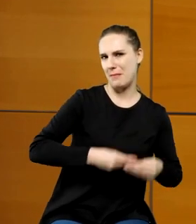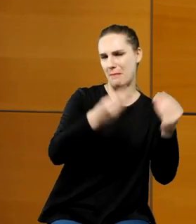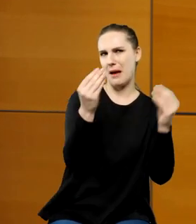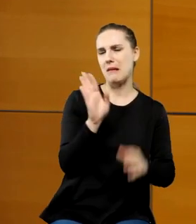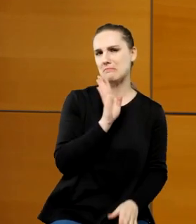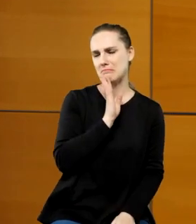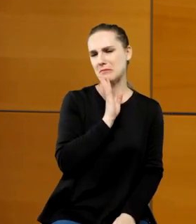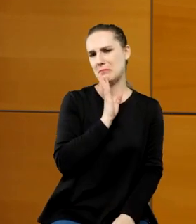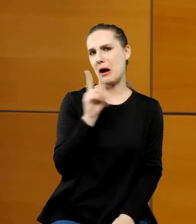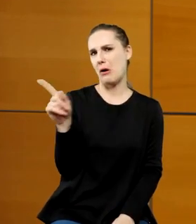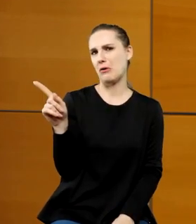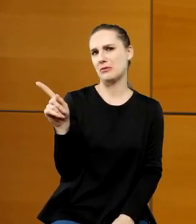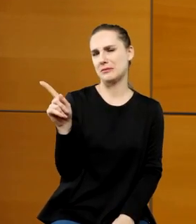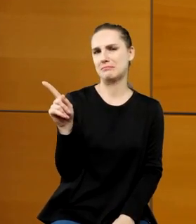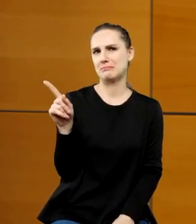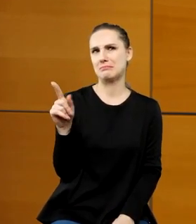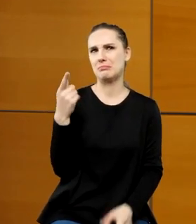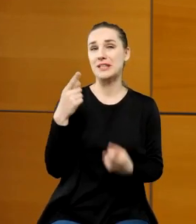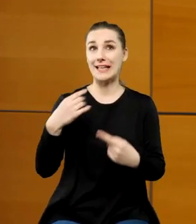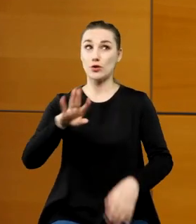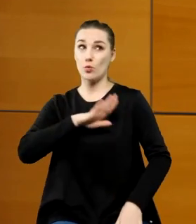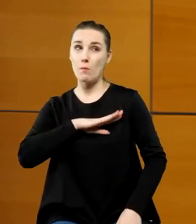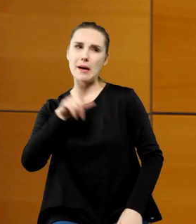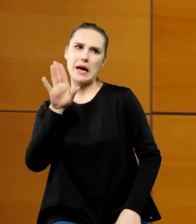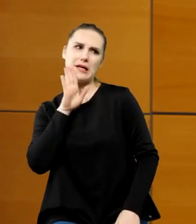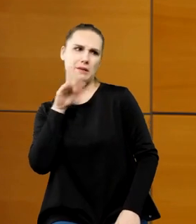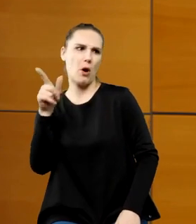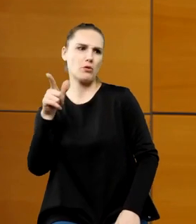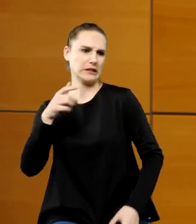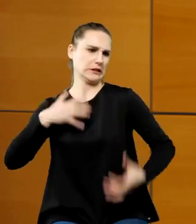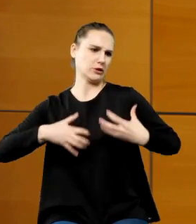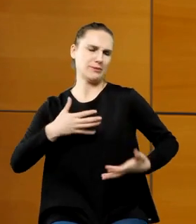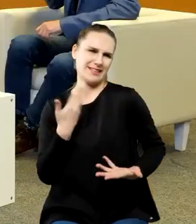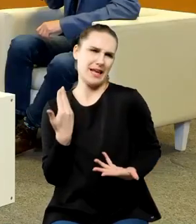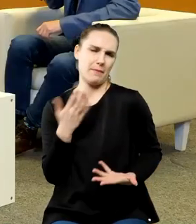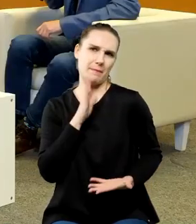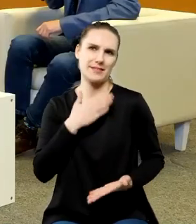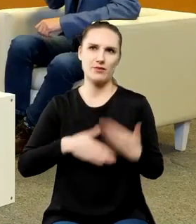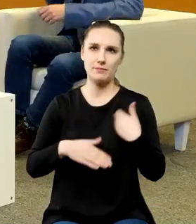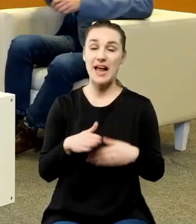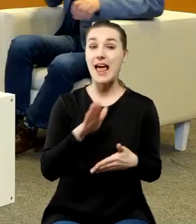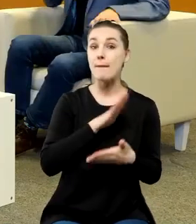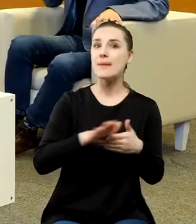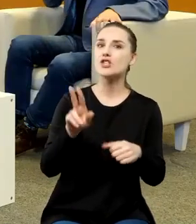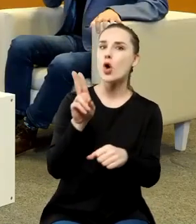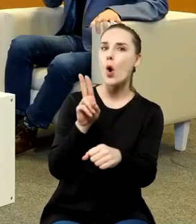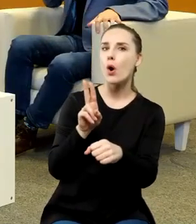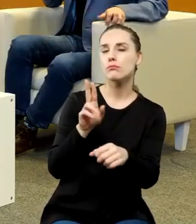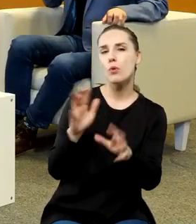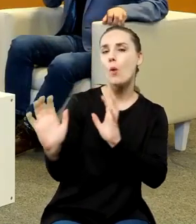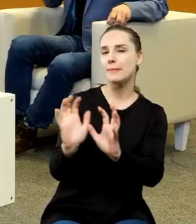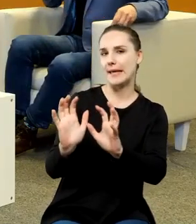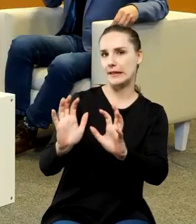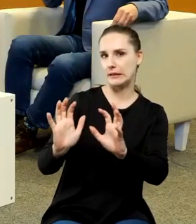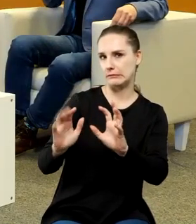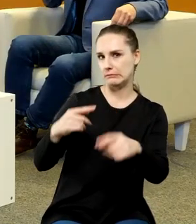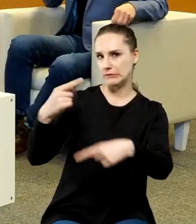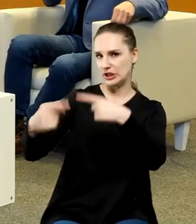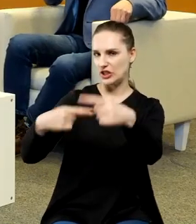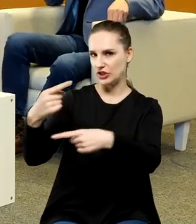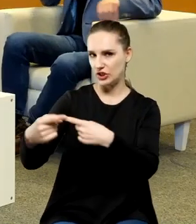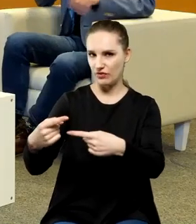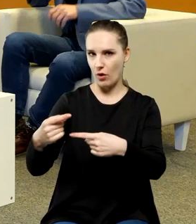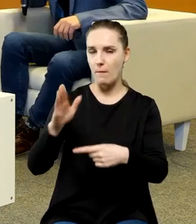chyba w zaświatach go to jakoś nie oburza tylko czy bez jakiejś opieki nad tym dziedzictwem nie będzie tak że tutaj gorszy pieniądz wyprzelepszy